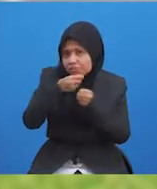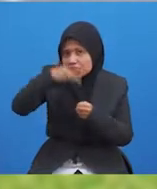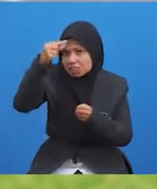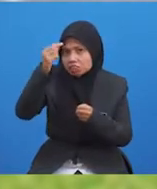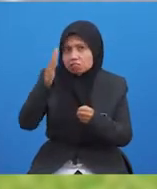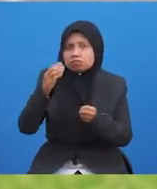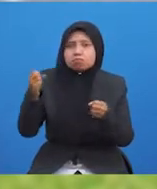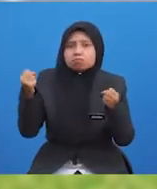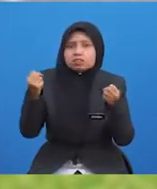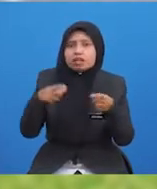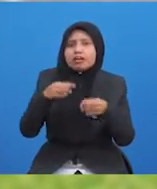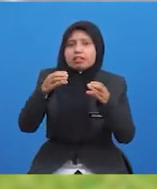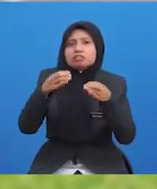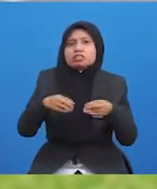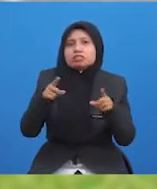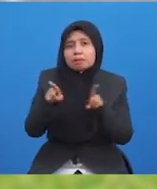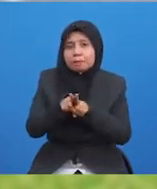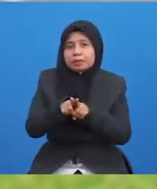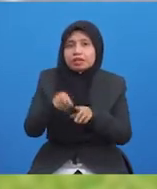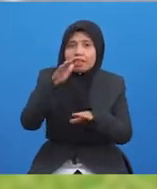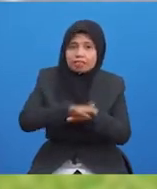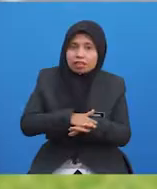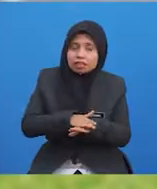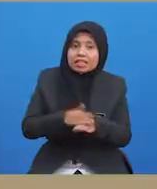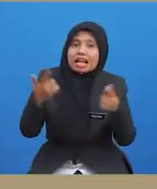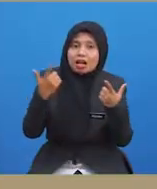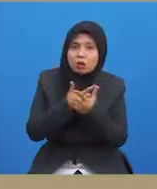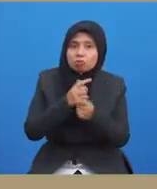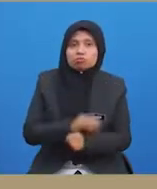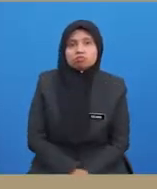bertindak dengan cara yang sama ke atas pihak lawan.